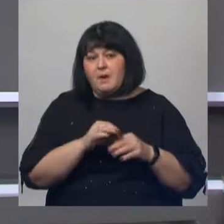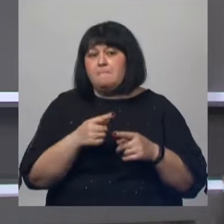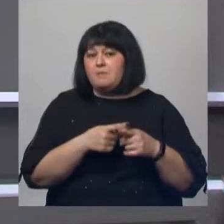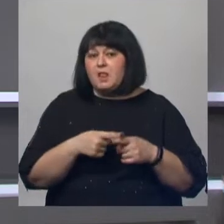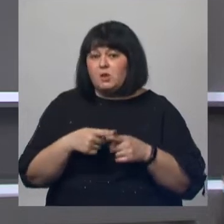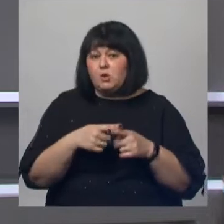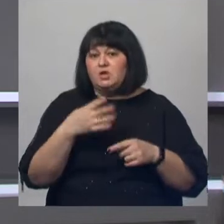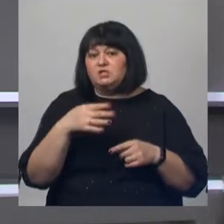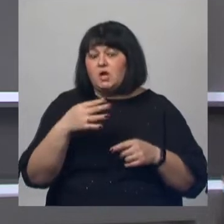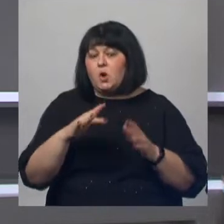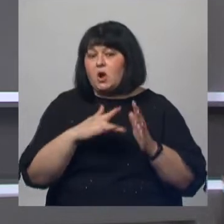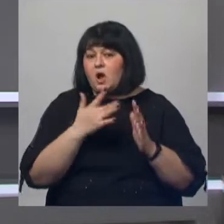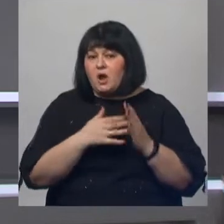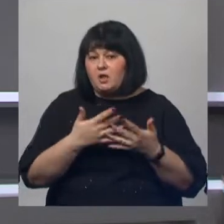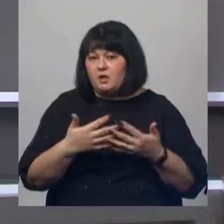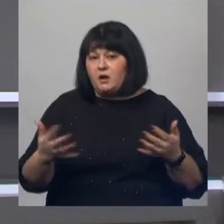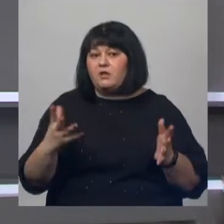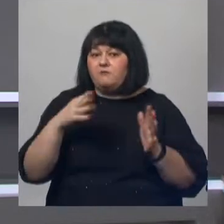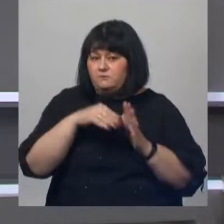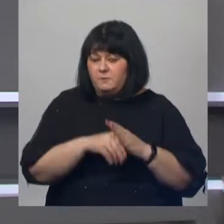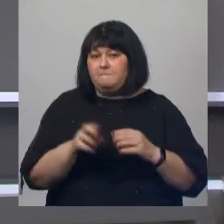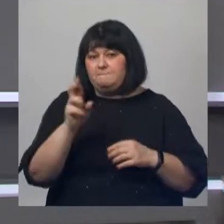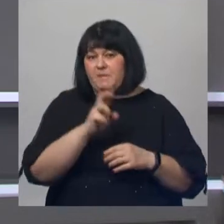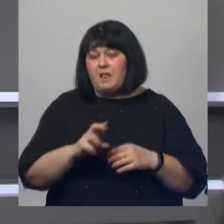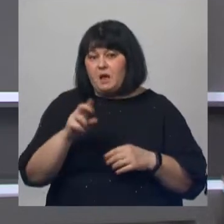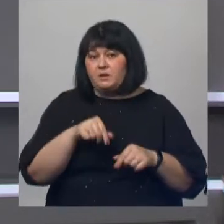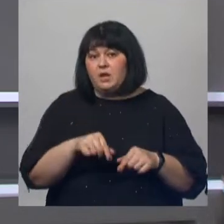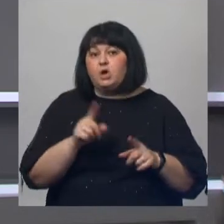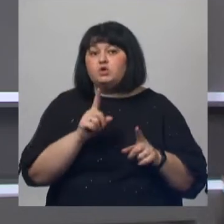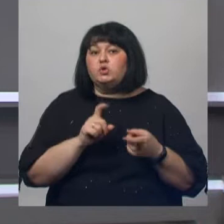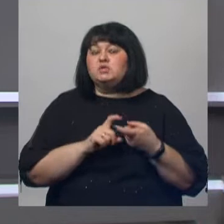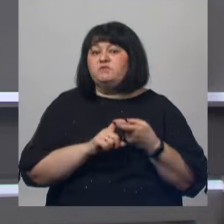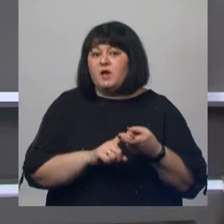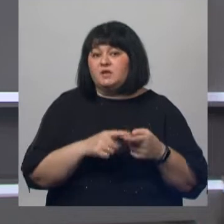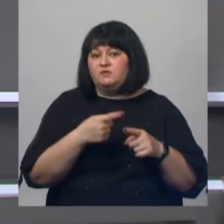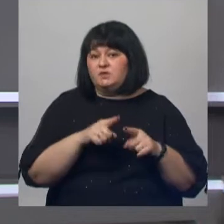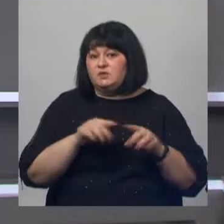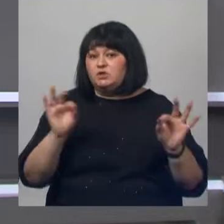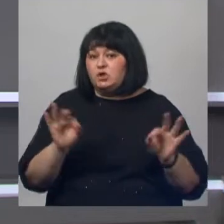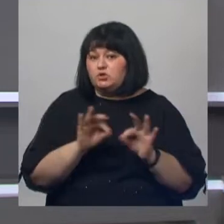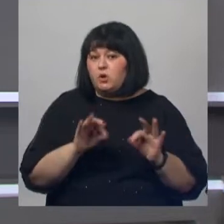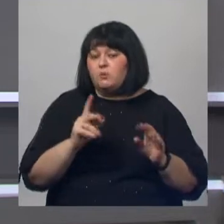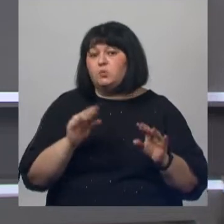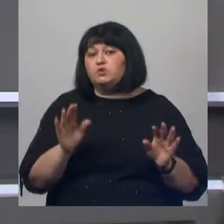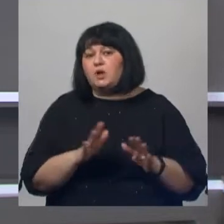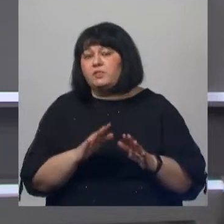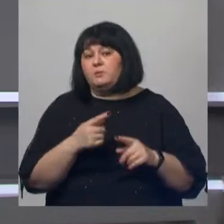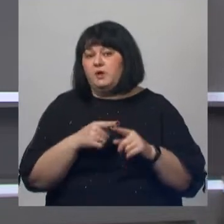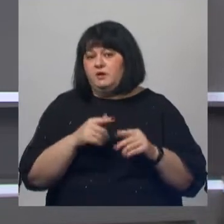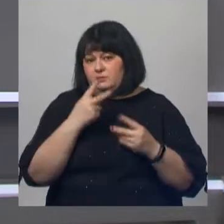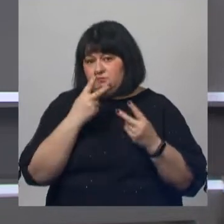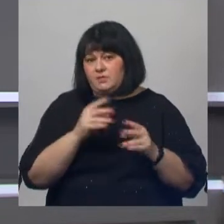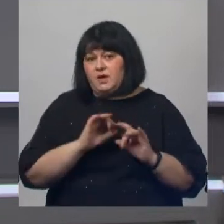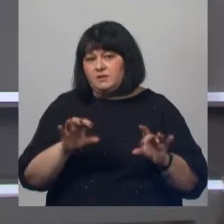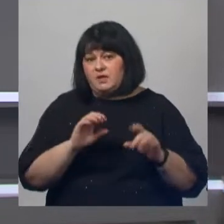городах России, в том числе в Белгороде. Что связывало наш регион с легендарным дирижером и музыкантом, в следующем сюжете